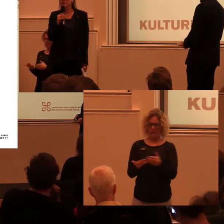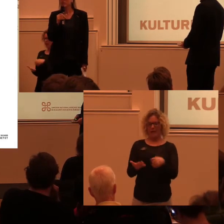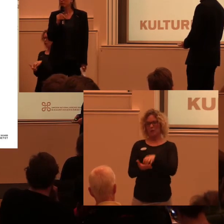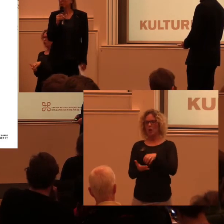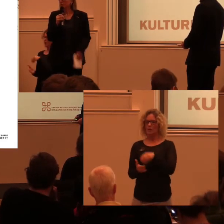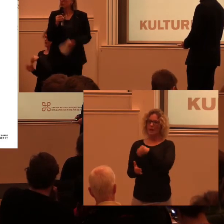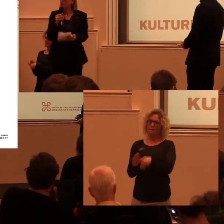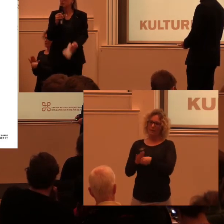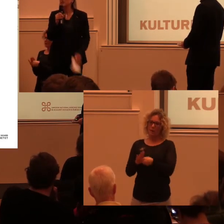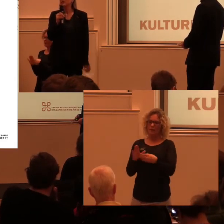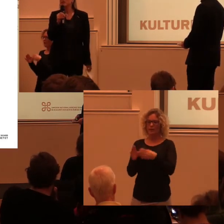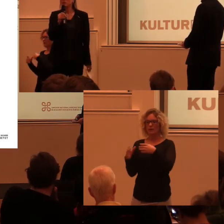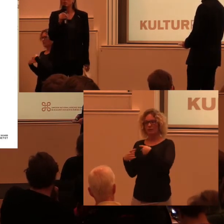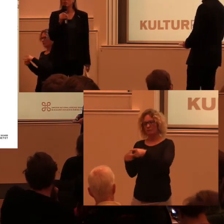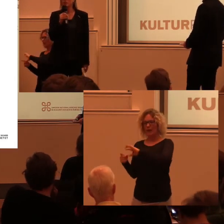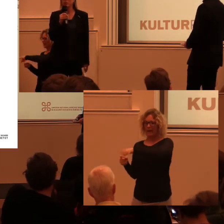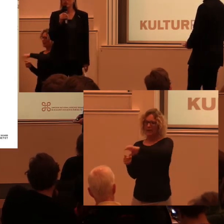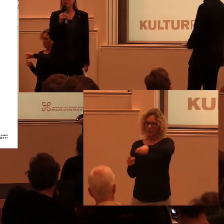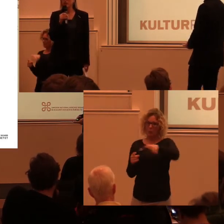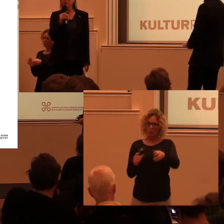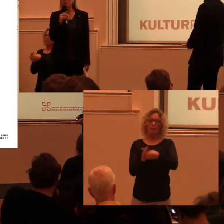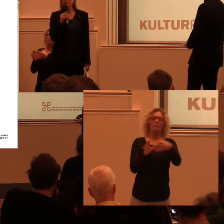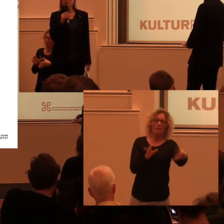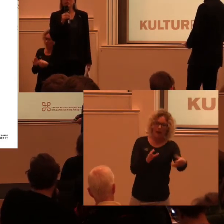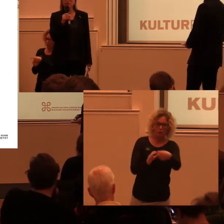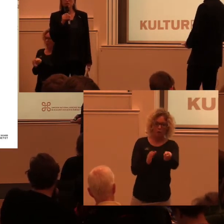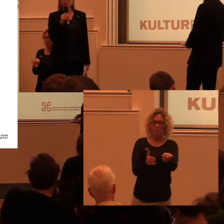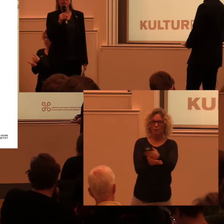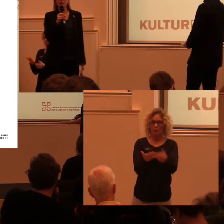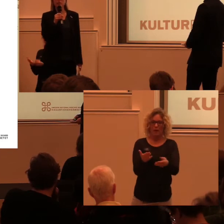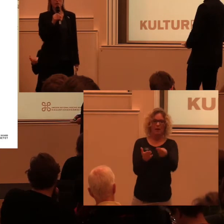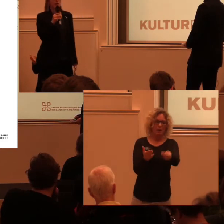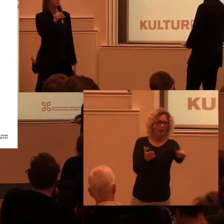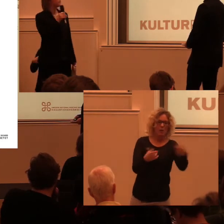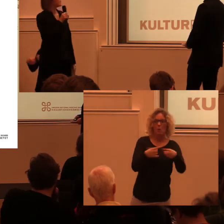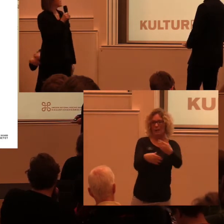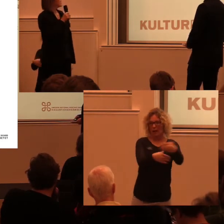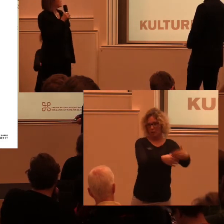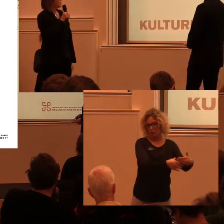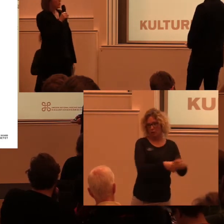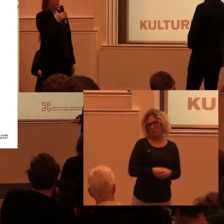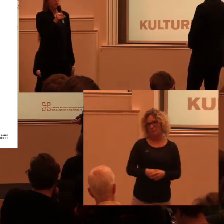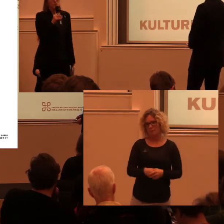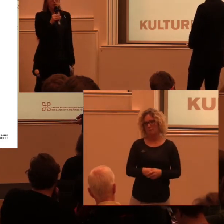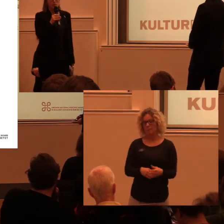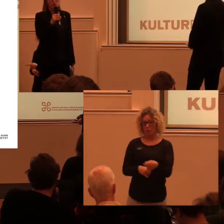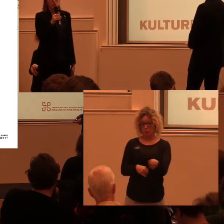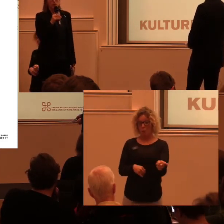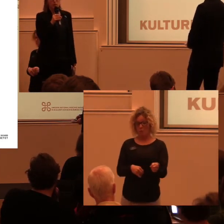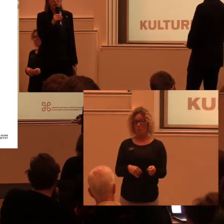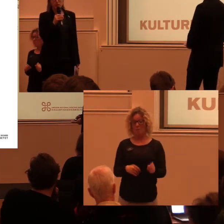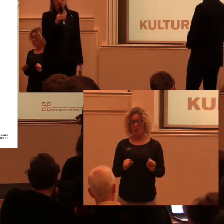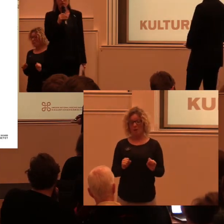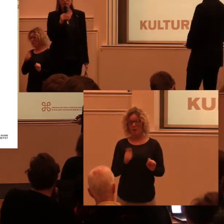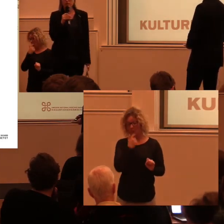bidrag till regioner och i sin tur då fördelar de det vidare till aktörer. De skulle